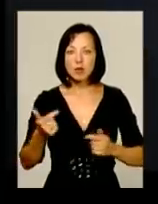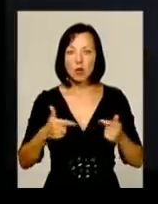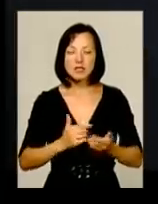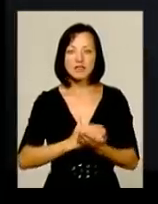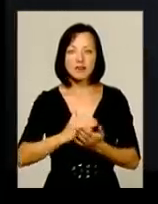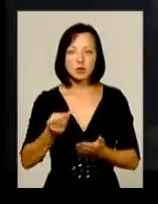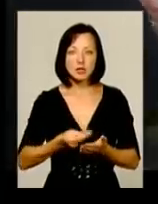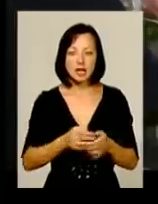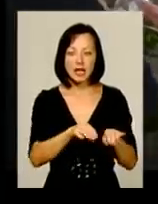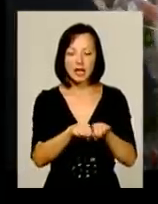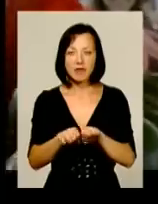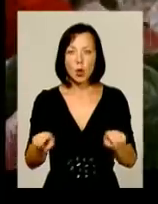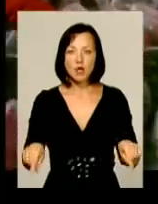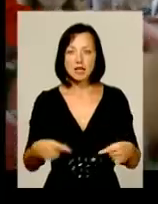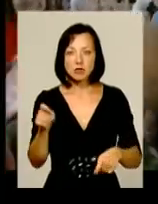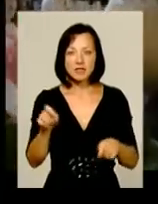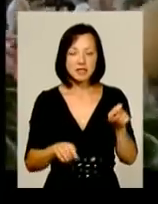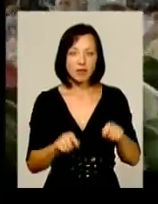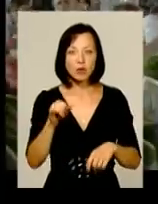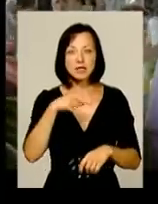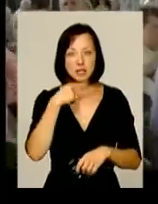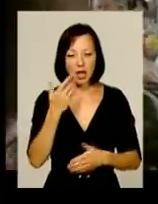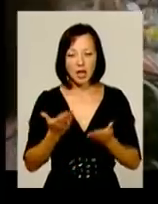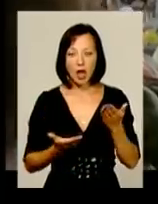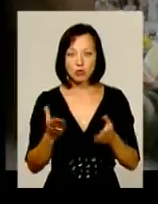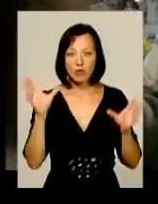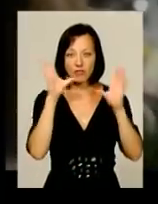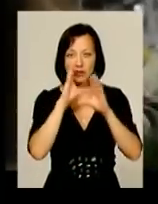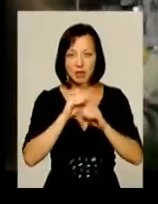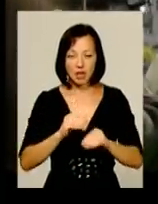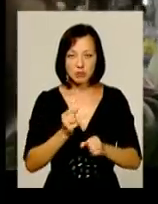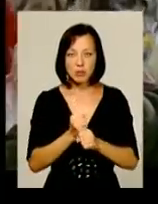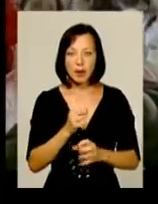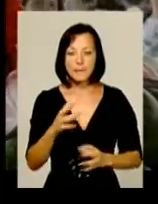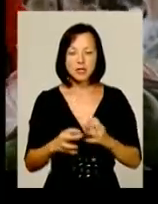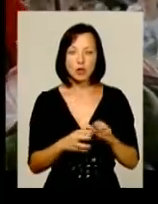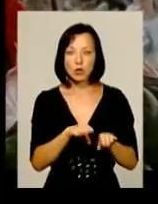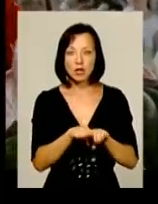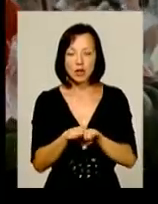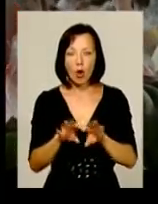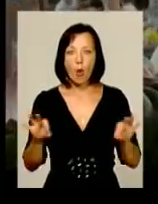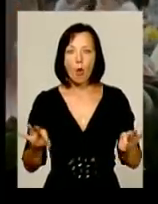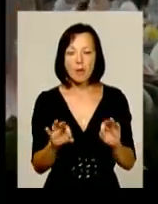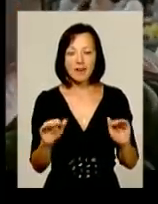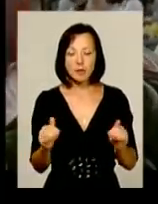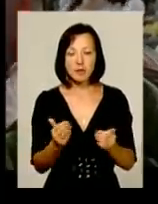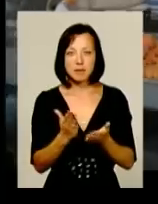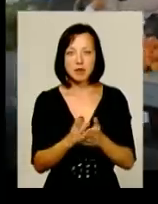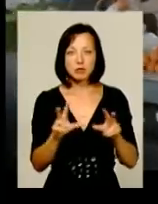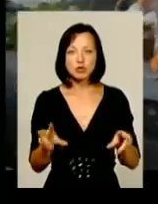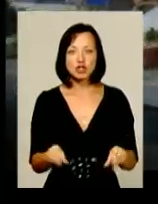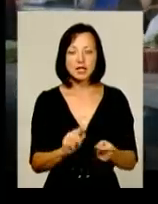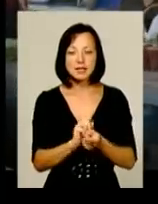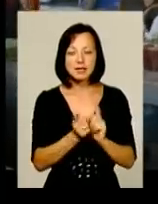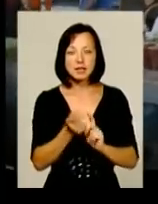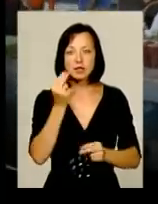оцінили рівень організації фестивалю і зазначили, якщо його вдасться вивести на міжнародний рівень, опера-мініатюрі матиме шанс стати одним